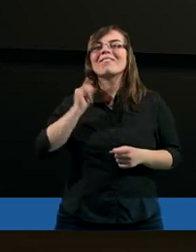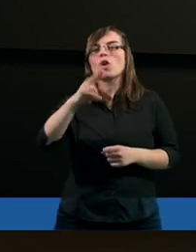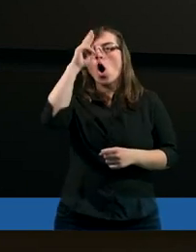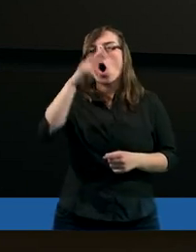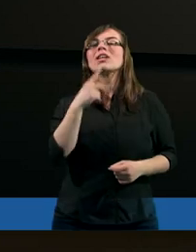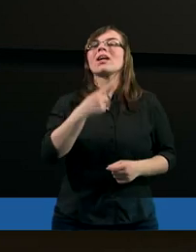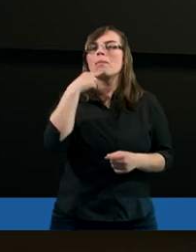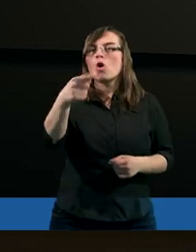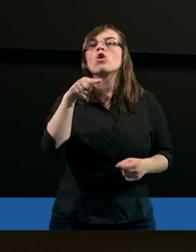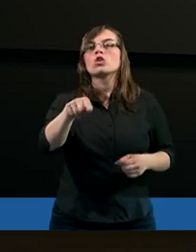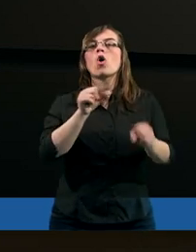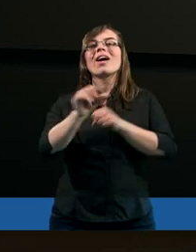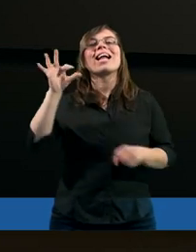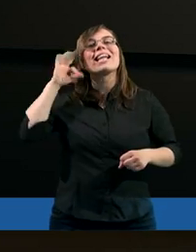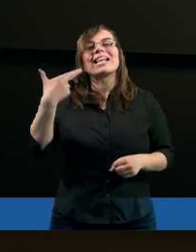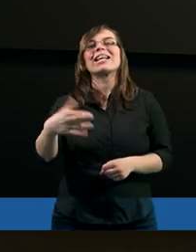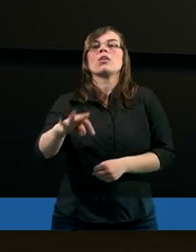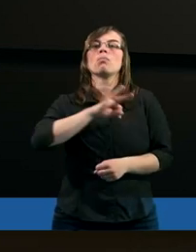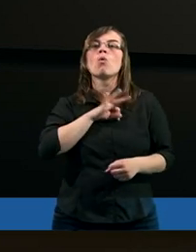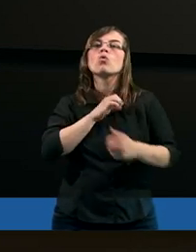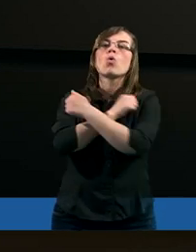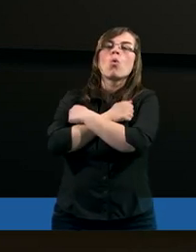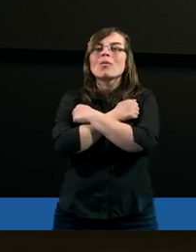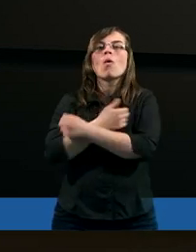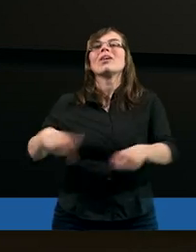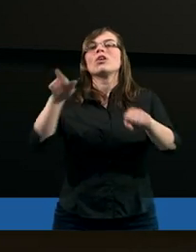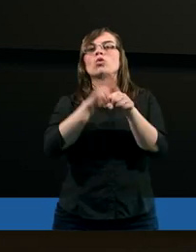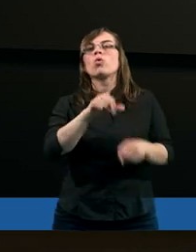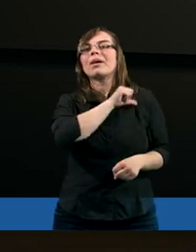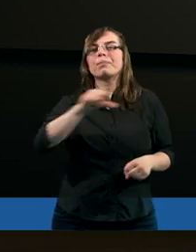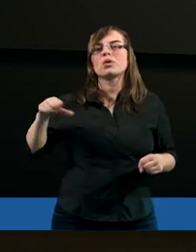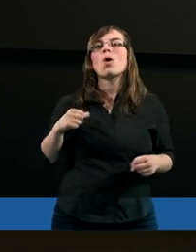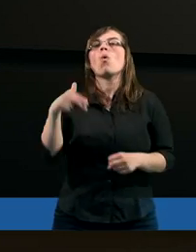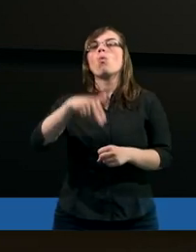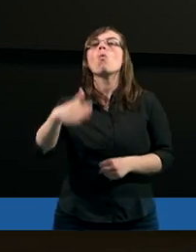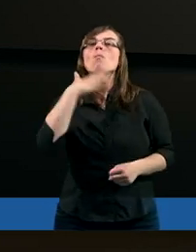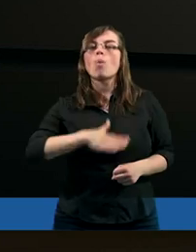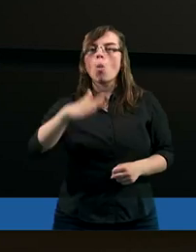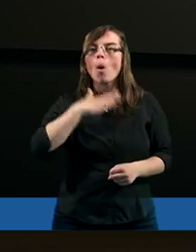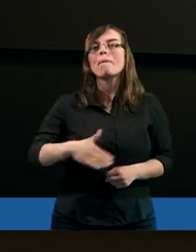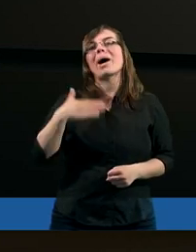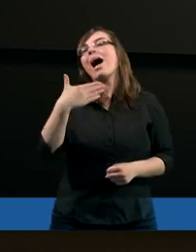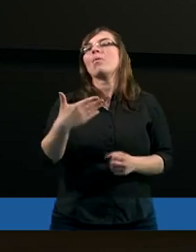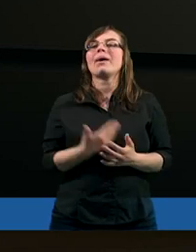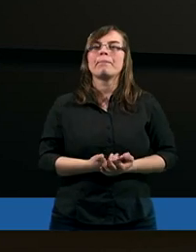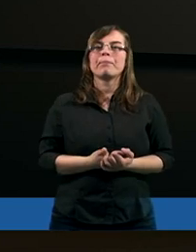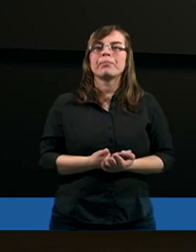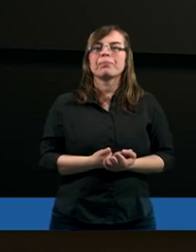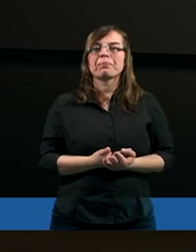i ojciec powiedział, to jest Syn mój umiłowany, w którym mi się upodobało.